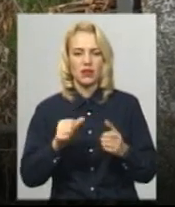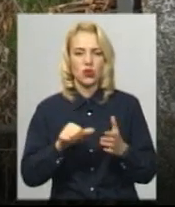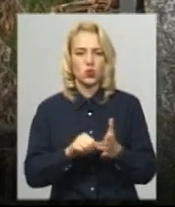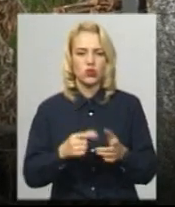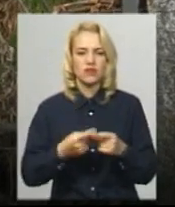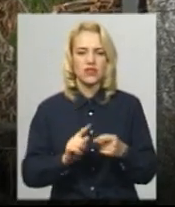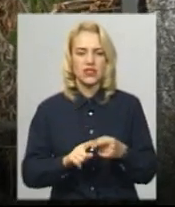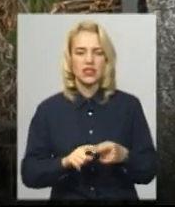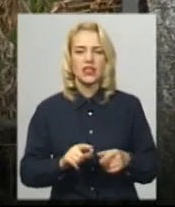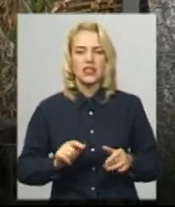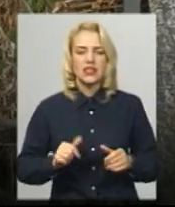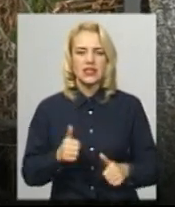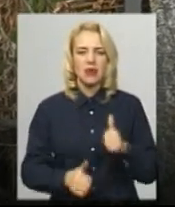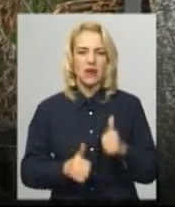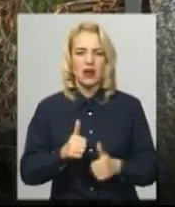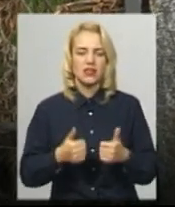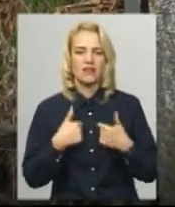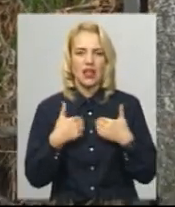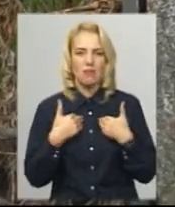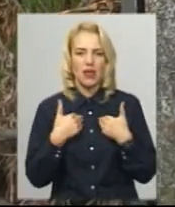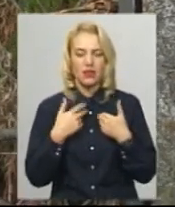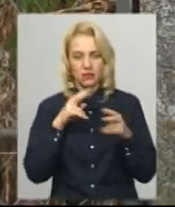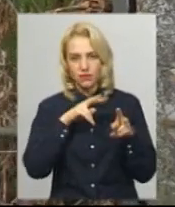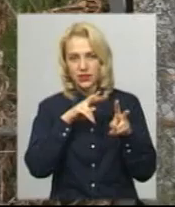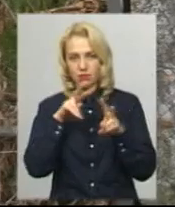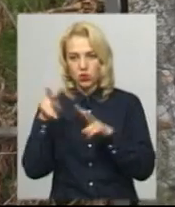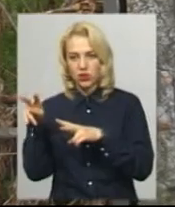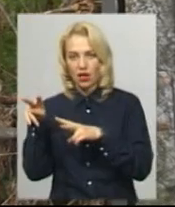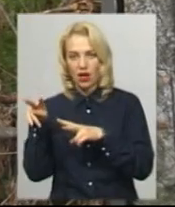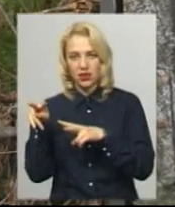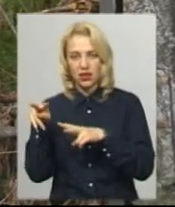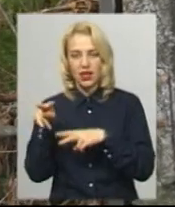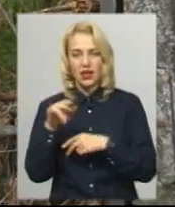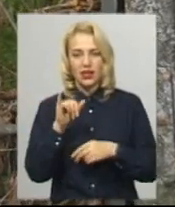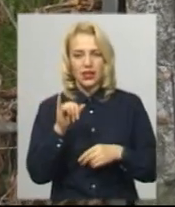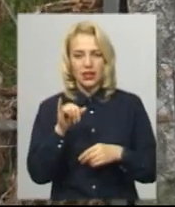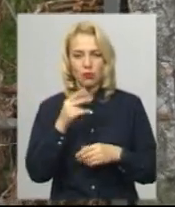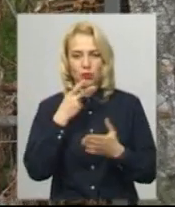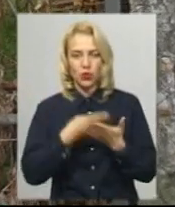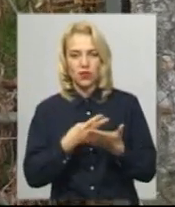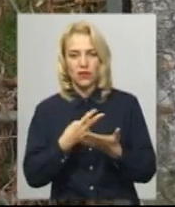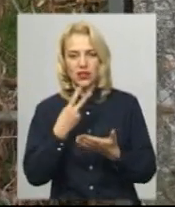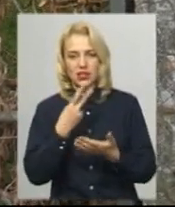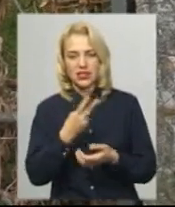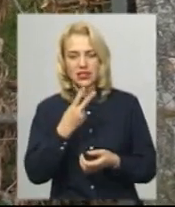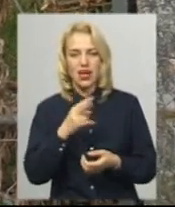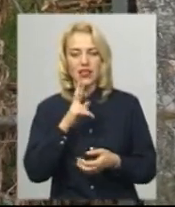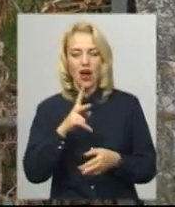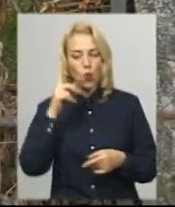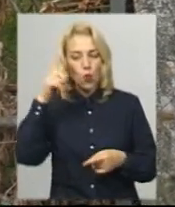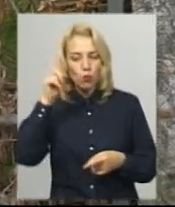для мене б спостерігати, подивитися, як вміють